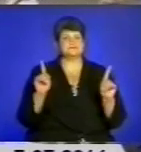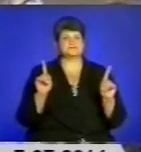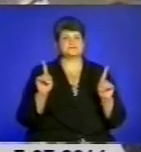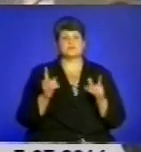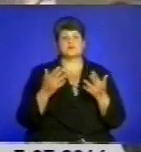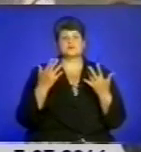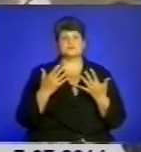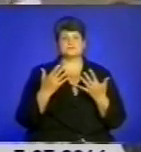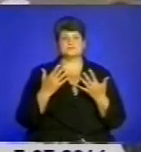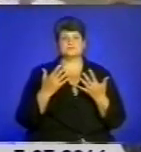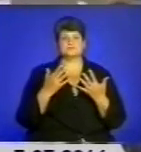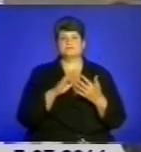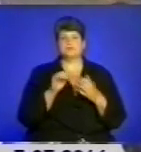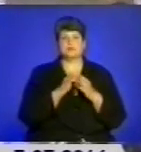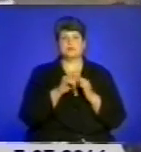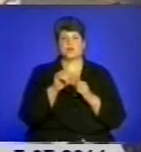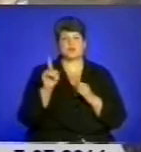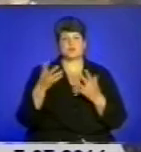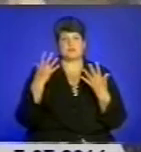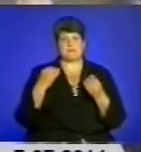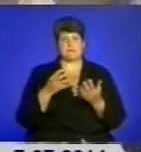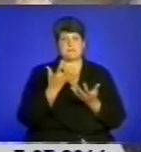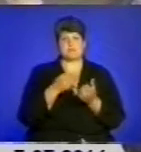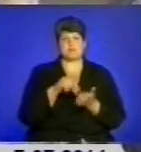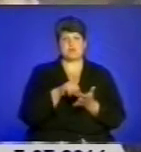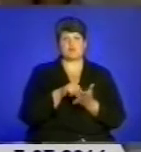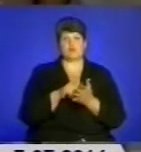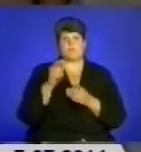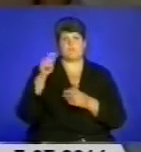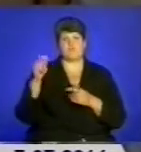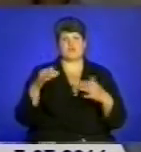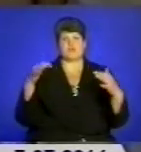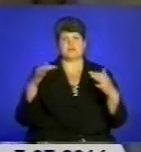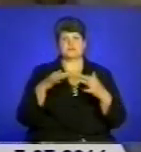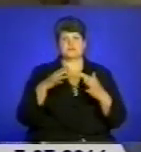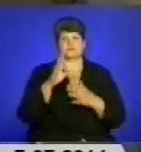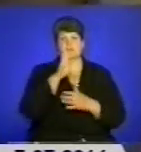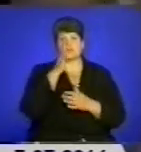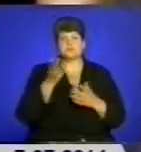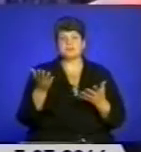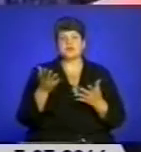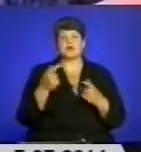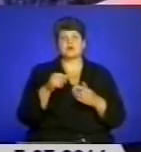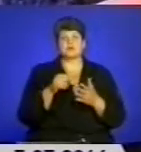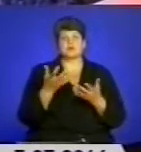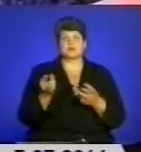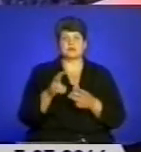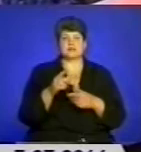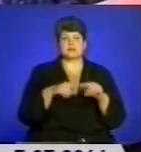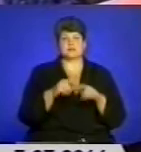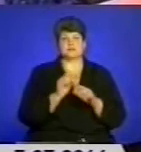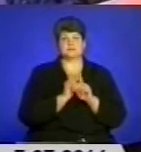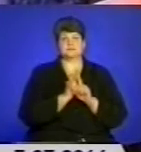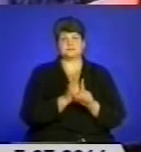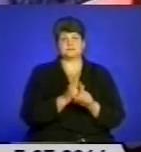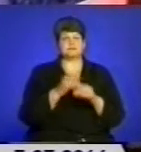не кожен день ми приймаємо участь в якихось бойових діях. Провести у далеку дорогу хлопців прийшли рідні та близькі. Я ніколи не думала, що я